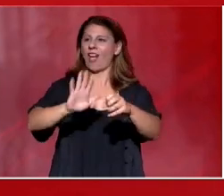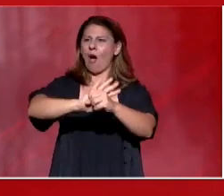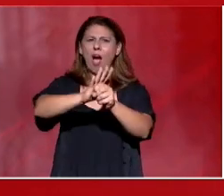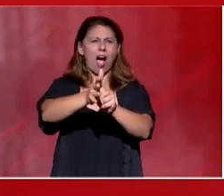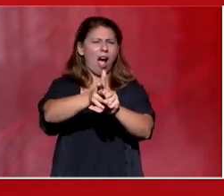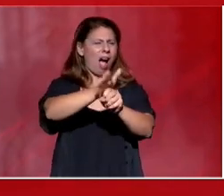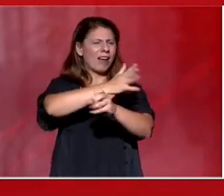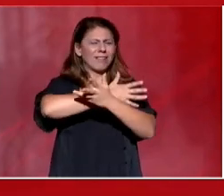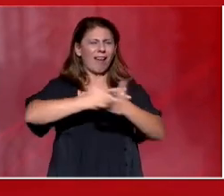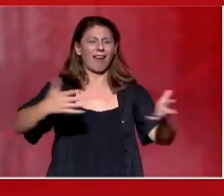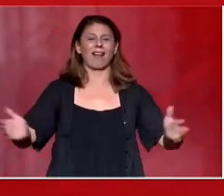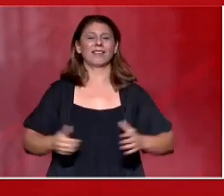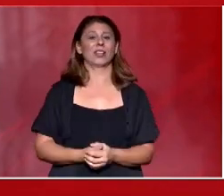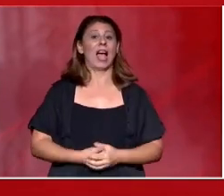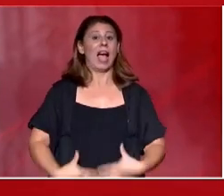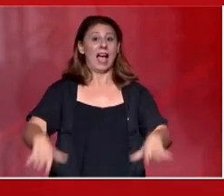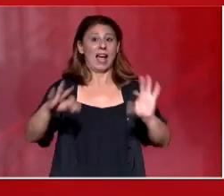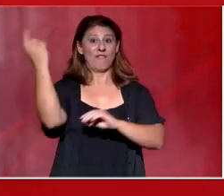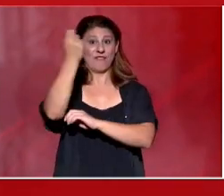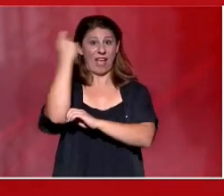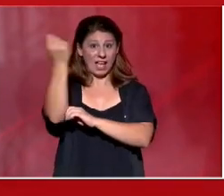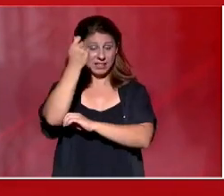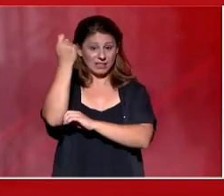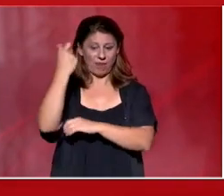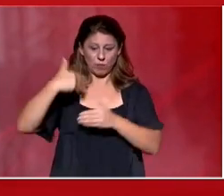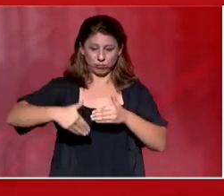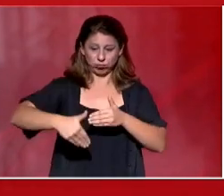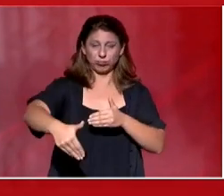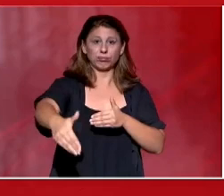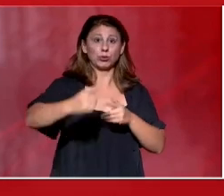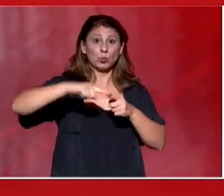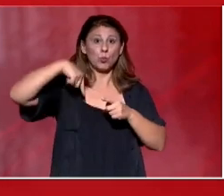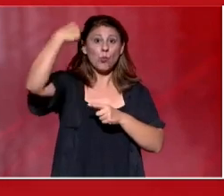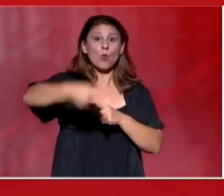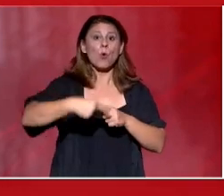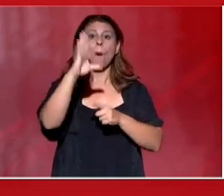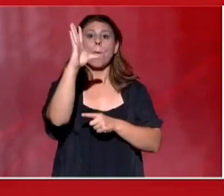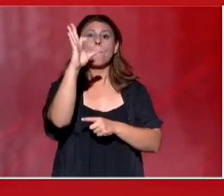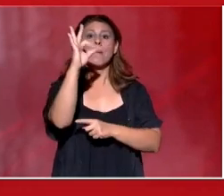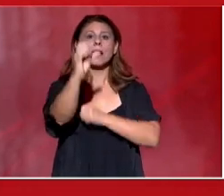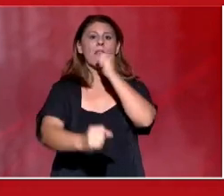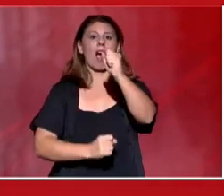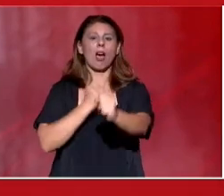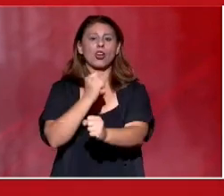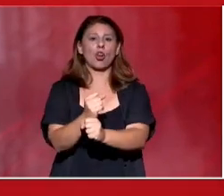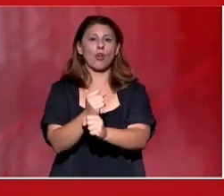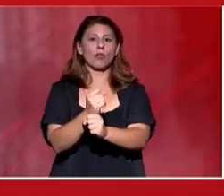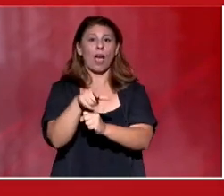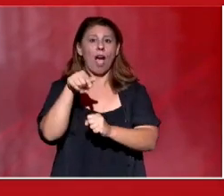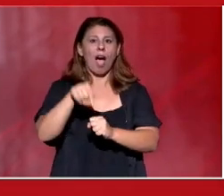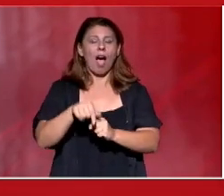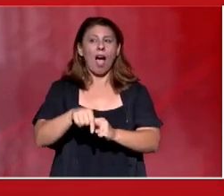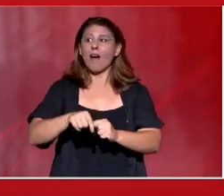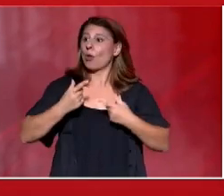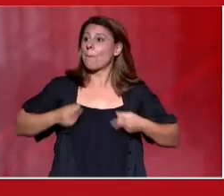ανοίγει πανιά προς τη συμπλήρωση 50 χρόνων μιας συναρπαστικής διαδρομής που θα γιορτάσουμε